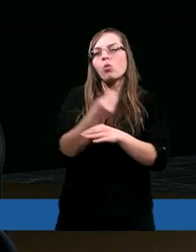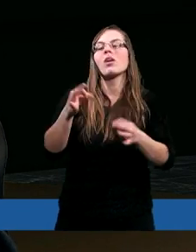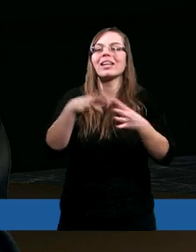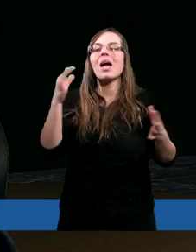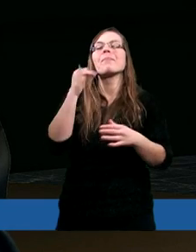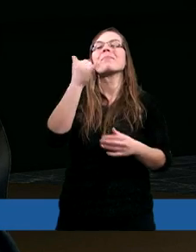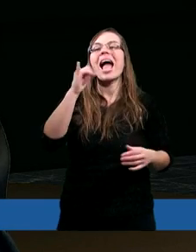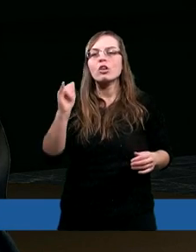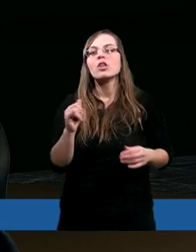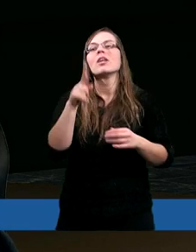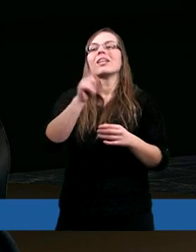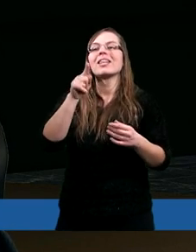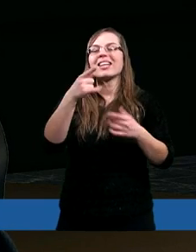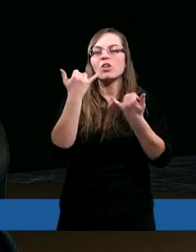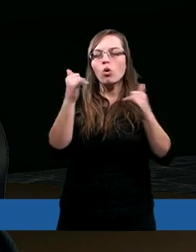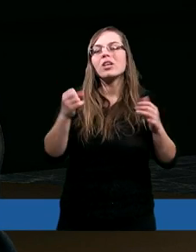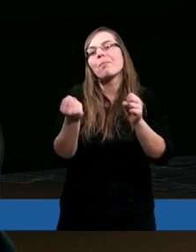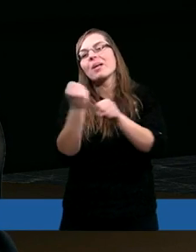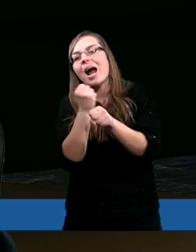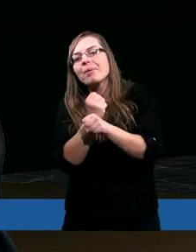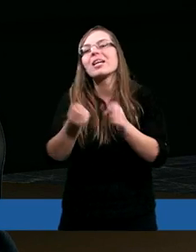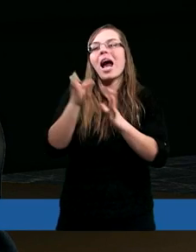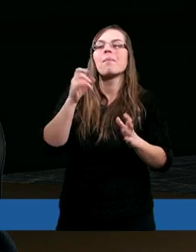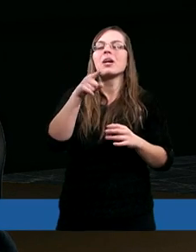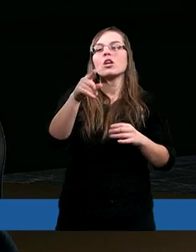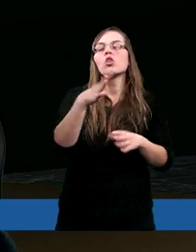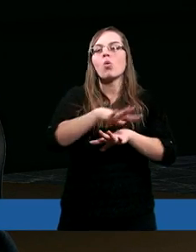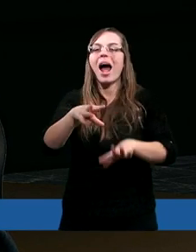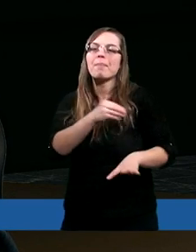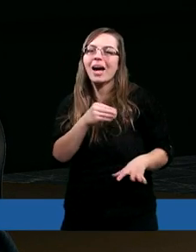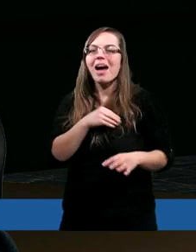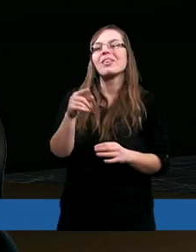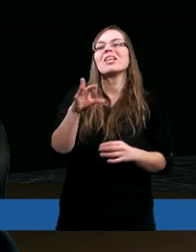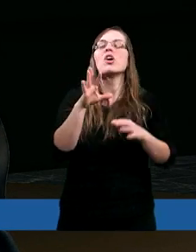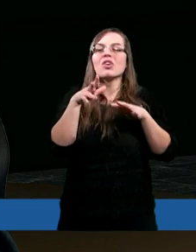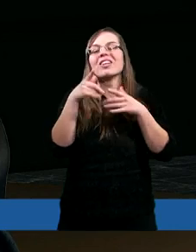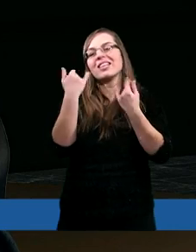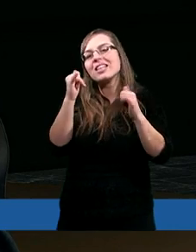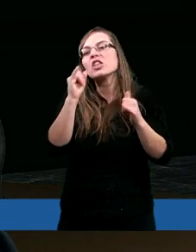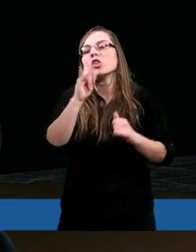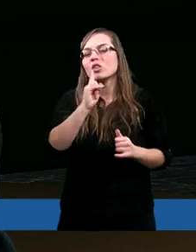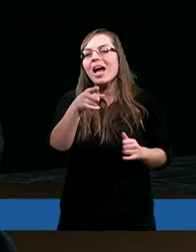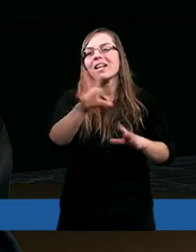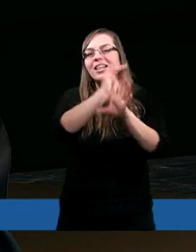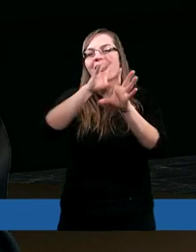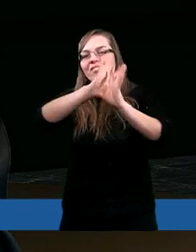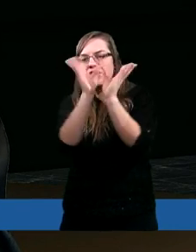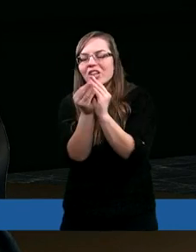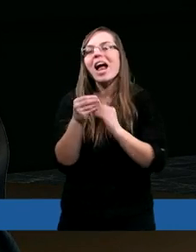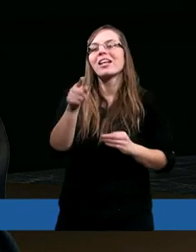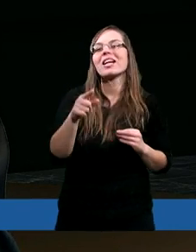i miedzi, w szlifowaniu drogich kamieni do oprawy w snycerstwie i we wszelkiej